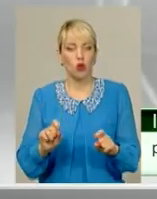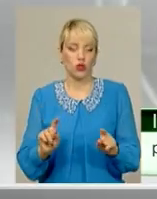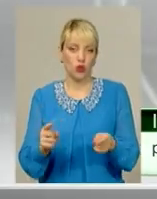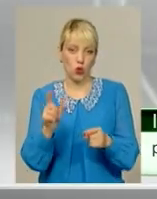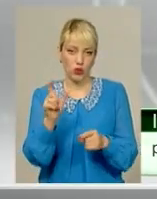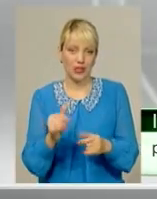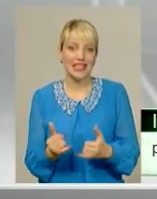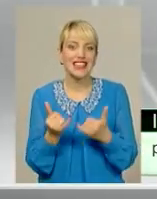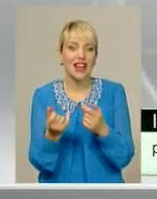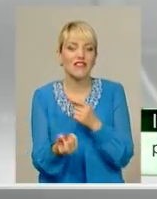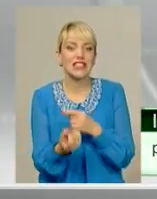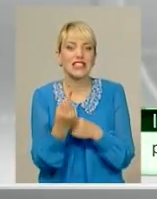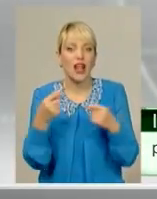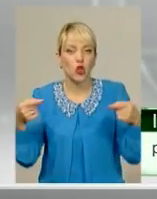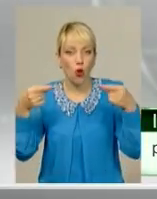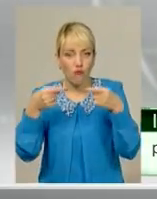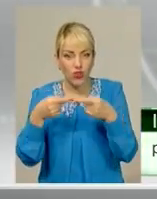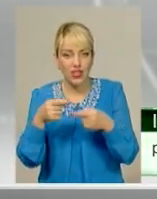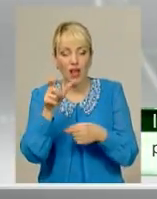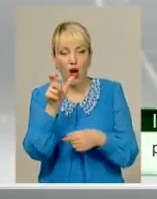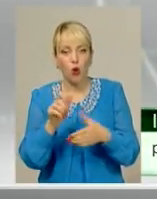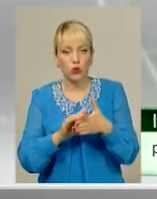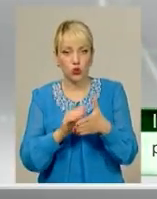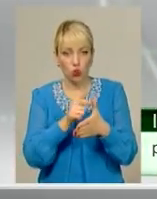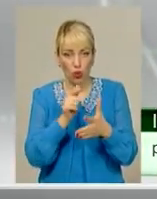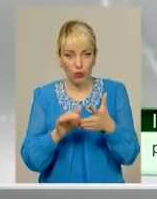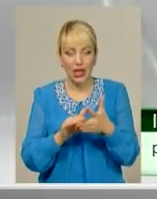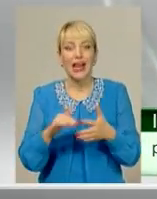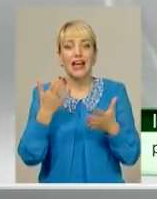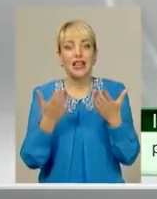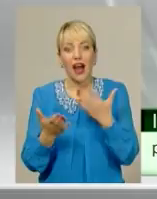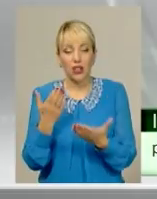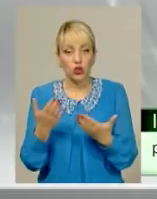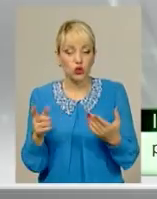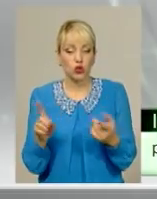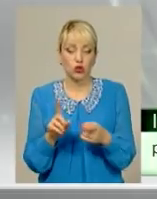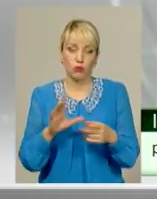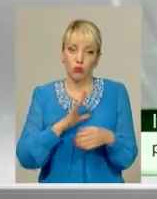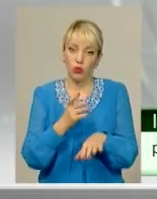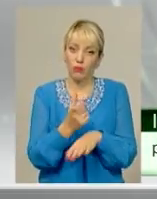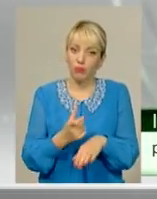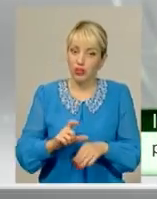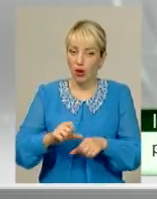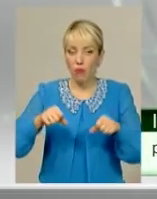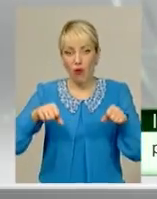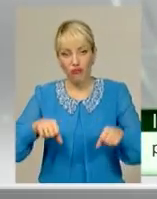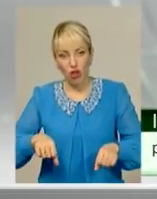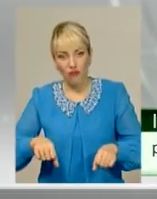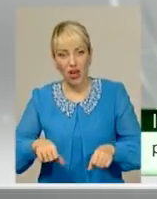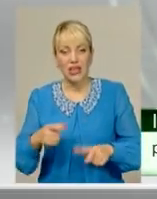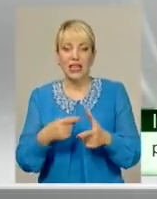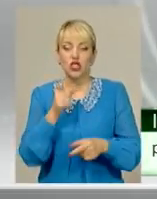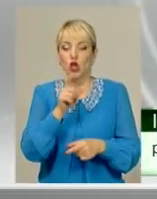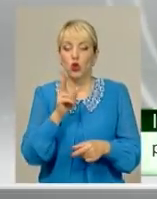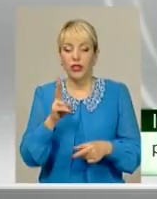її особи. Якщо у ході цього затримання десь в чомусь було перевищено повноваження, чи люди,